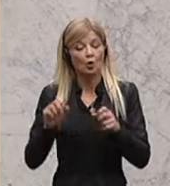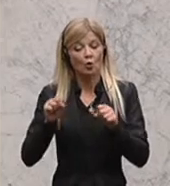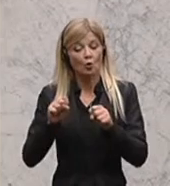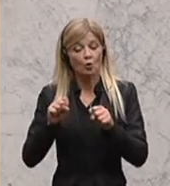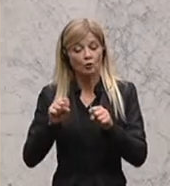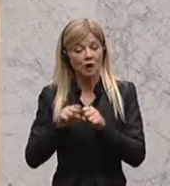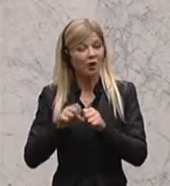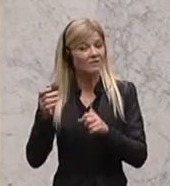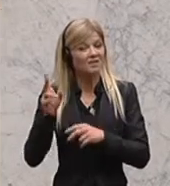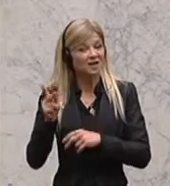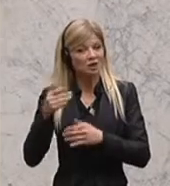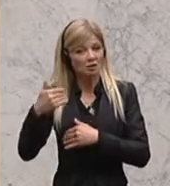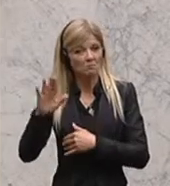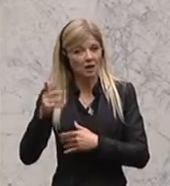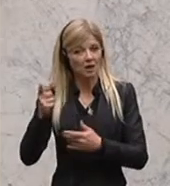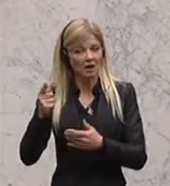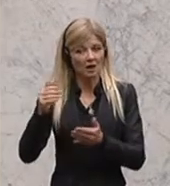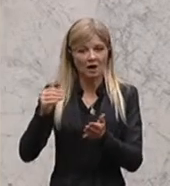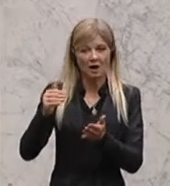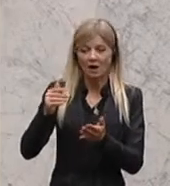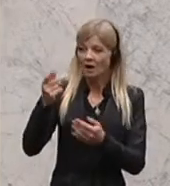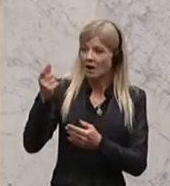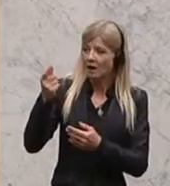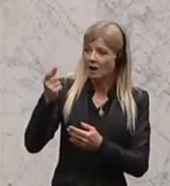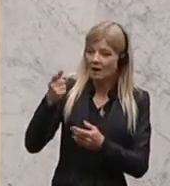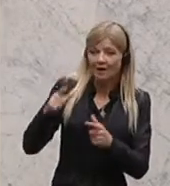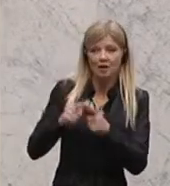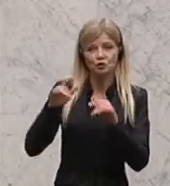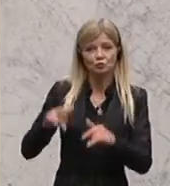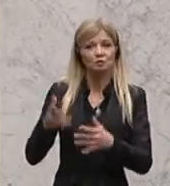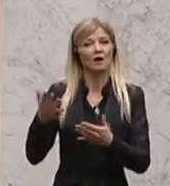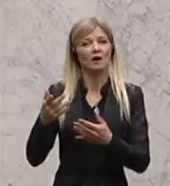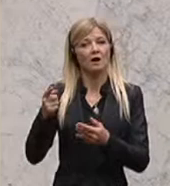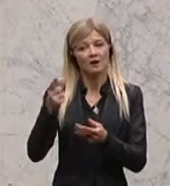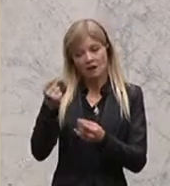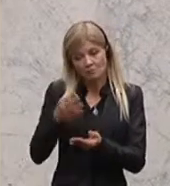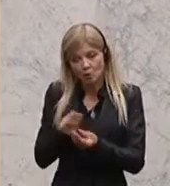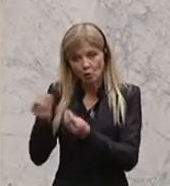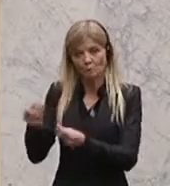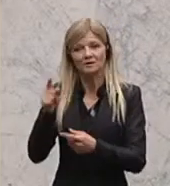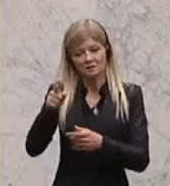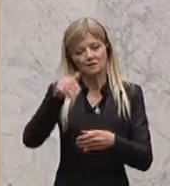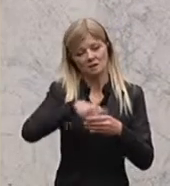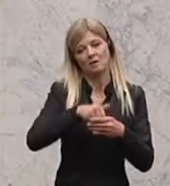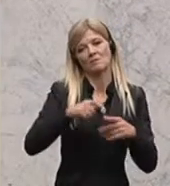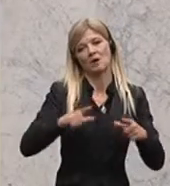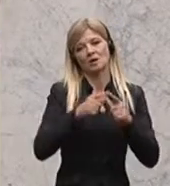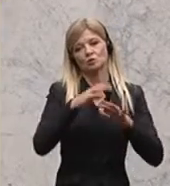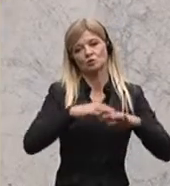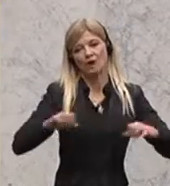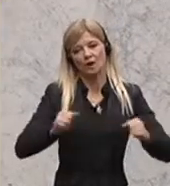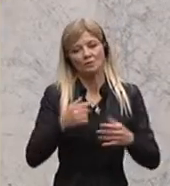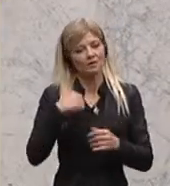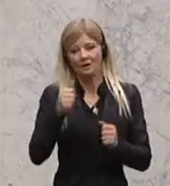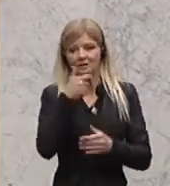Mehraufwands ihre Abgeltungen erhält, ist Teil einer jeden Leistungsvereinbarung. Und daher kann ich nicht einen Teil herausnehmen, einen